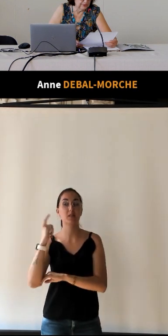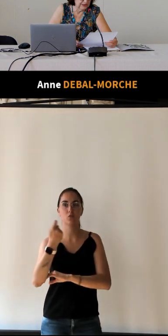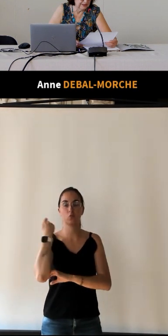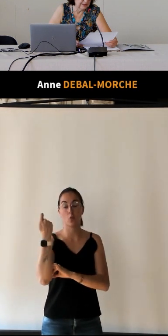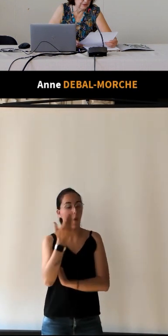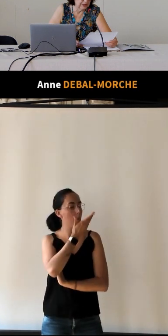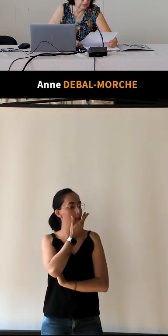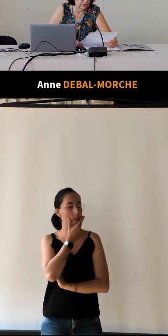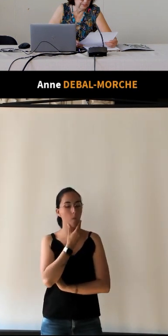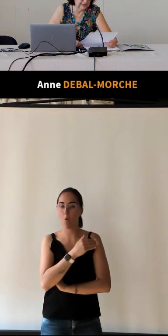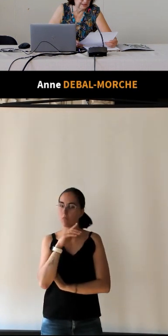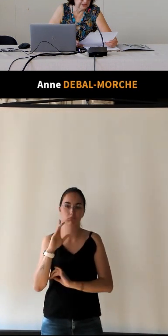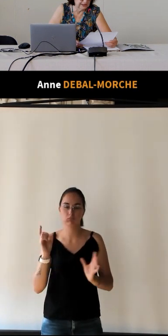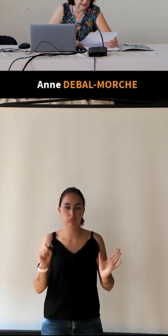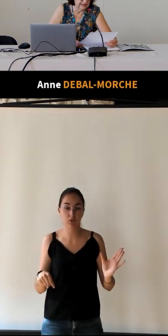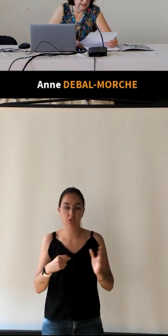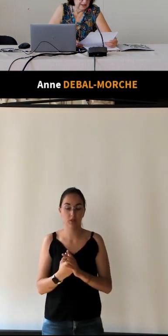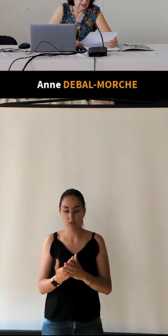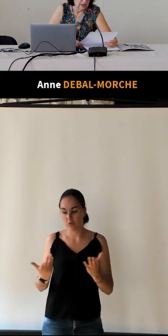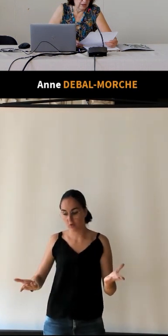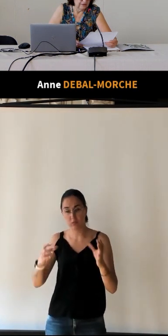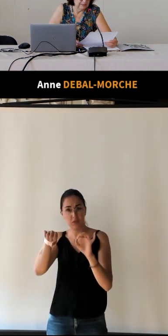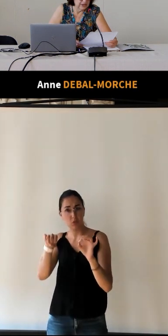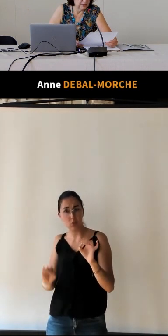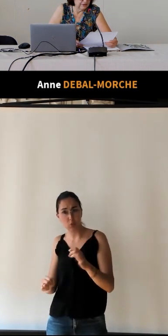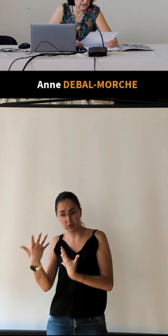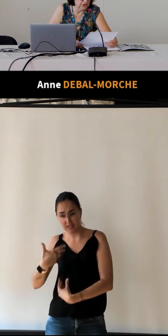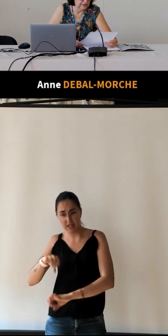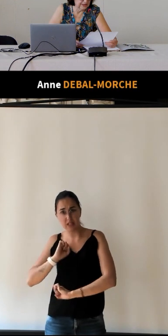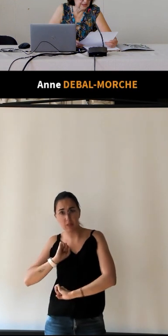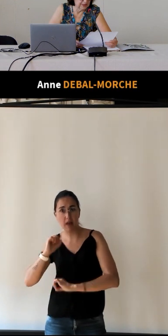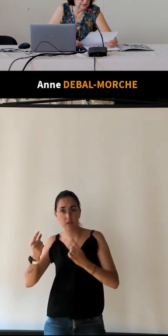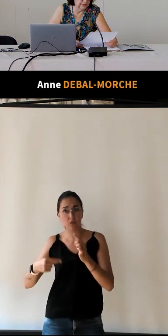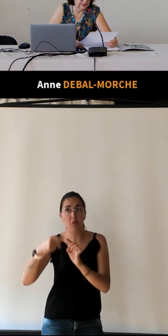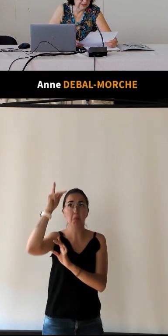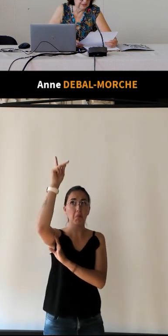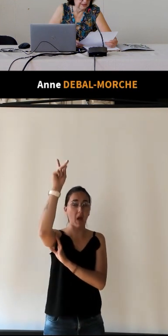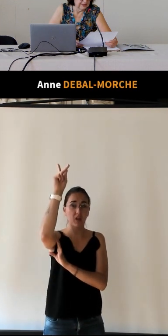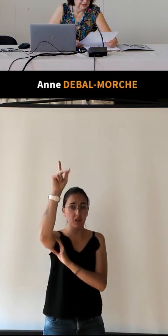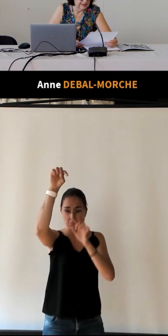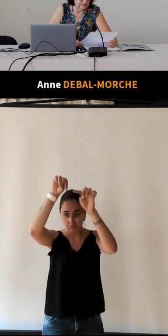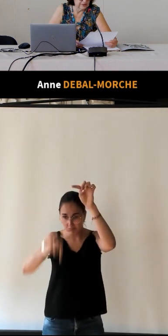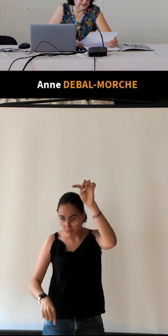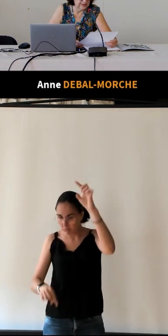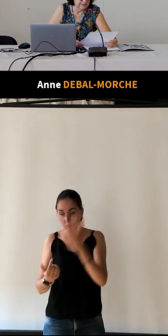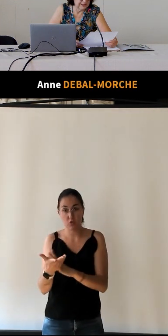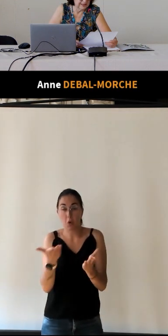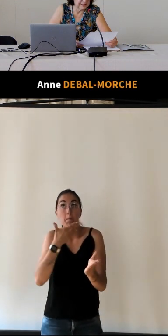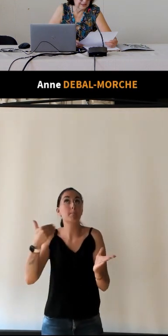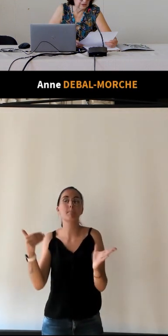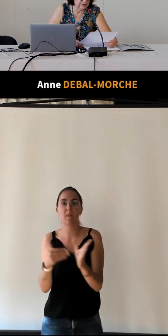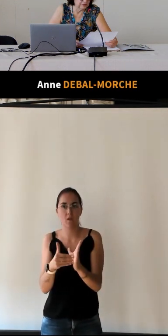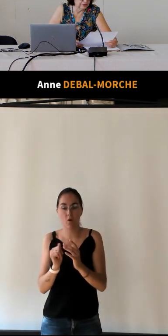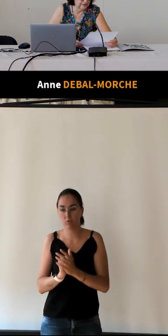contredit, de la route de Paris à Madrid, offre à messieurs les voyageurs un aspect confortable qu'annonce l'aspect